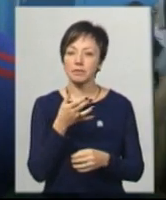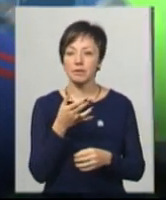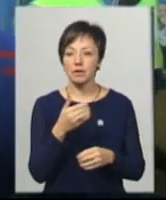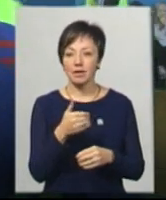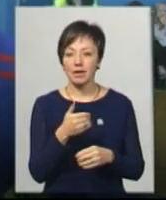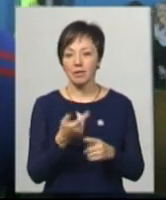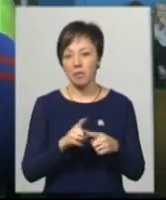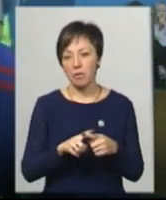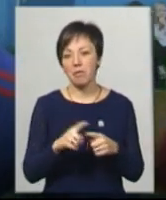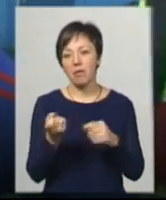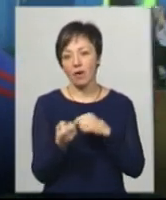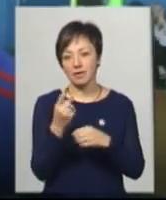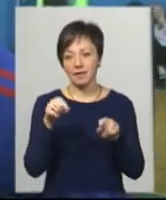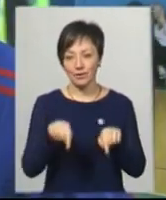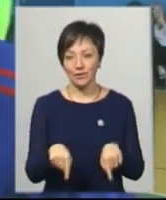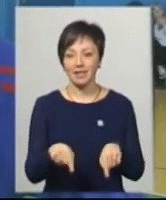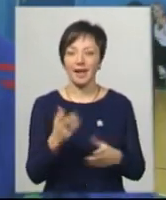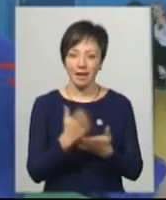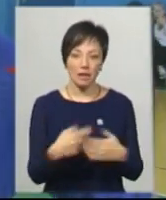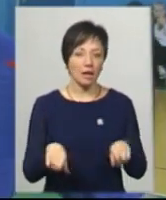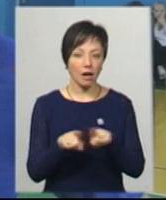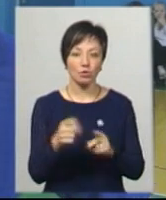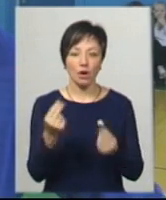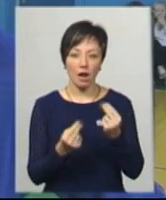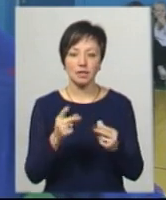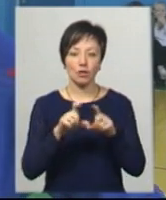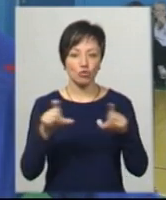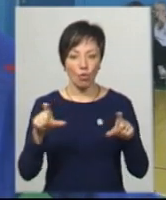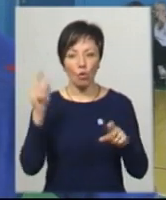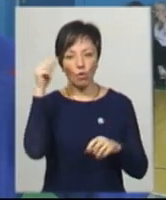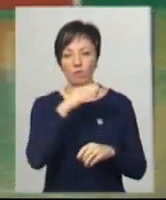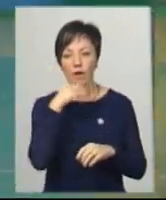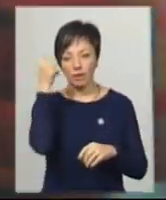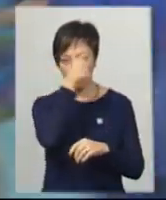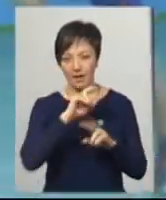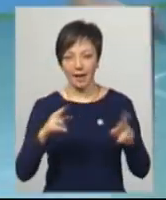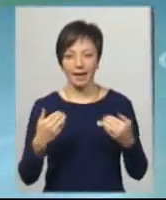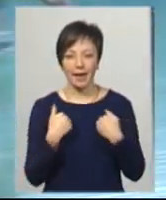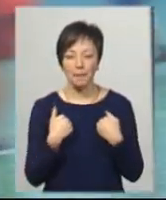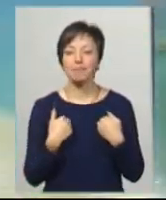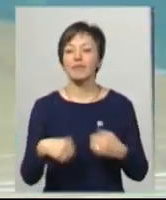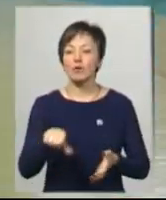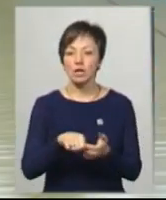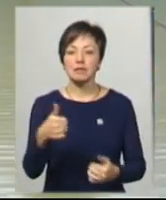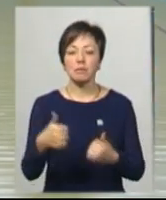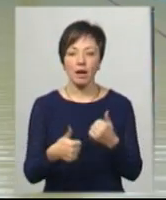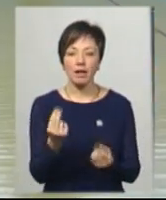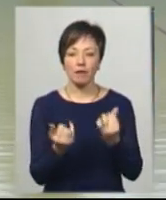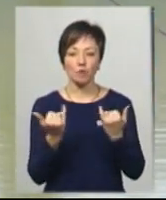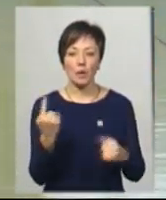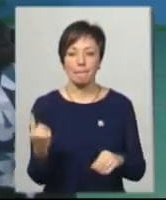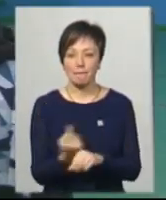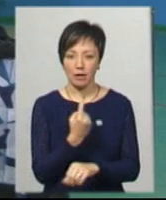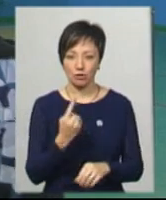м'ячом в спортзалі і оказались на цьому полі. А є такі, що грали за школу вже не перший рік, так як я. Учасник змагань Ярослав Бовуш грав сьогодні